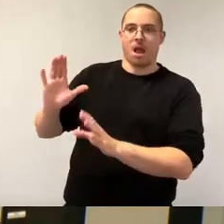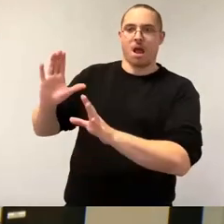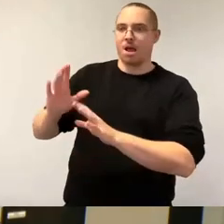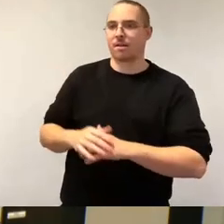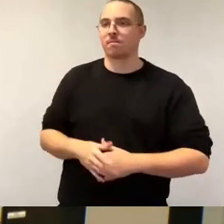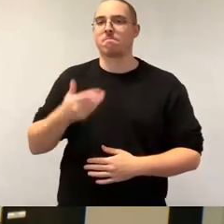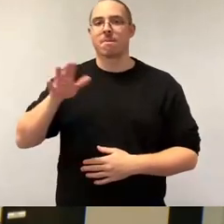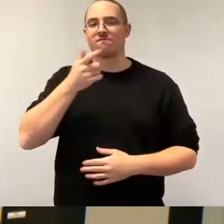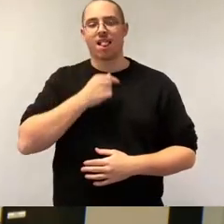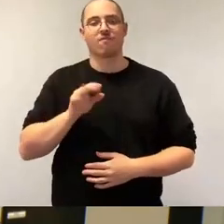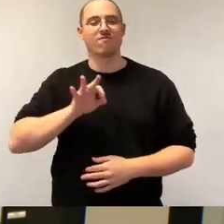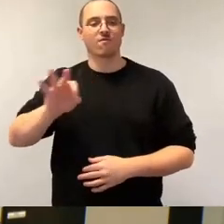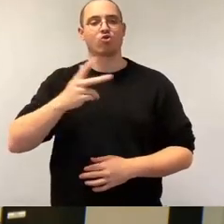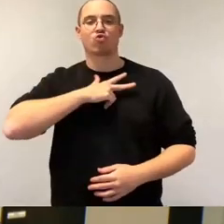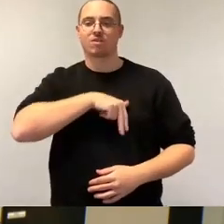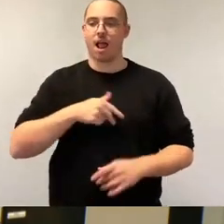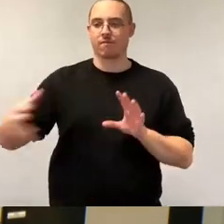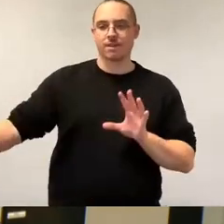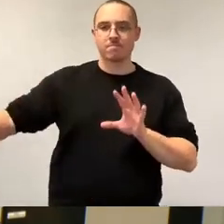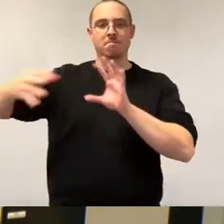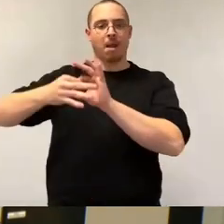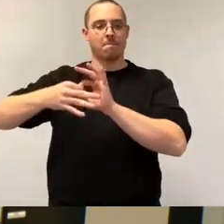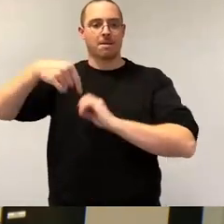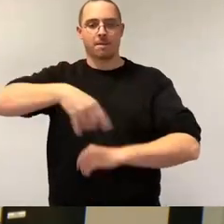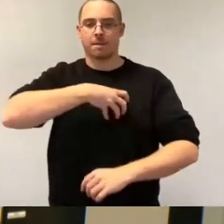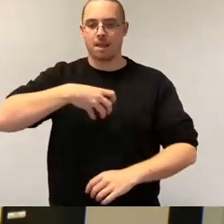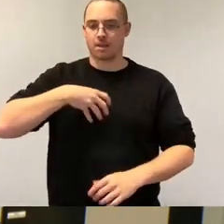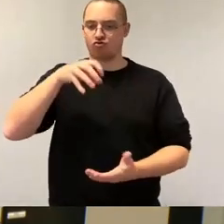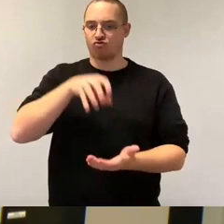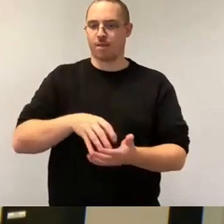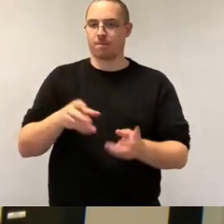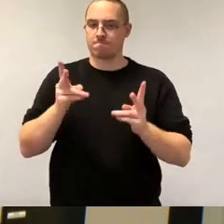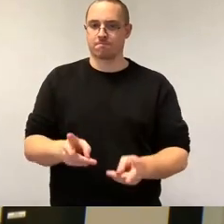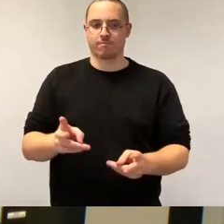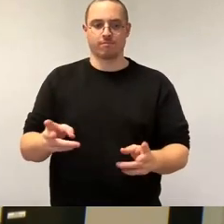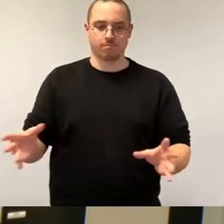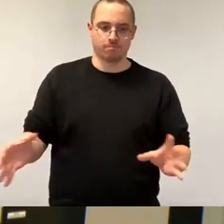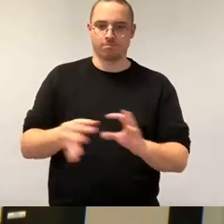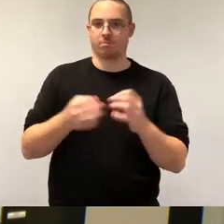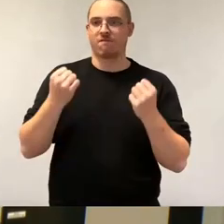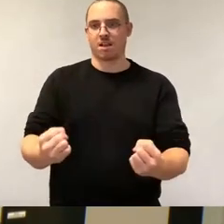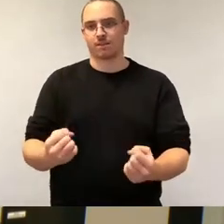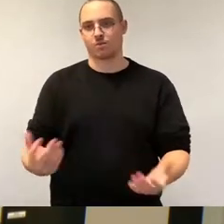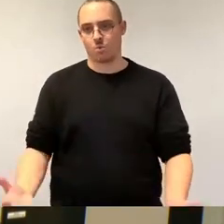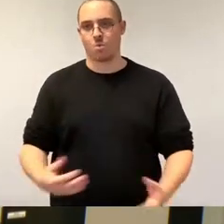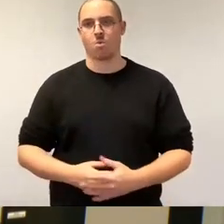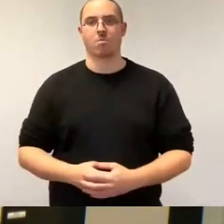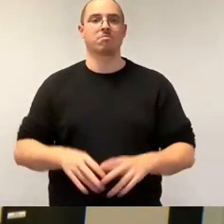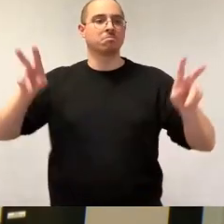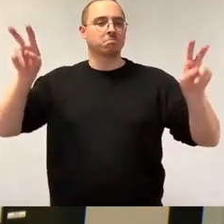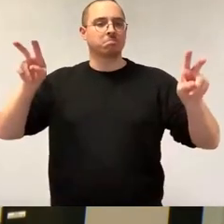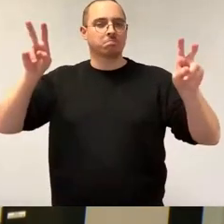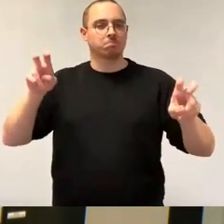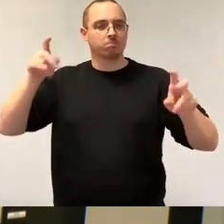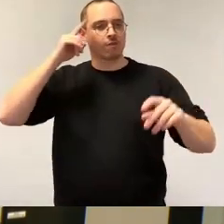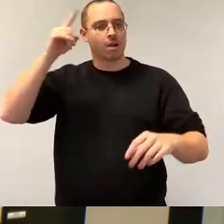Verankerung dieses Unternehmens in der Stadt zu sorgen, in Anführungszeichen. Ich denke da an die damals, es ist heute kurz schon